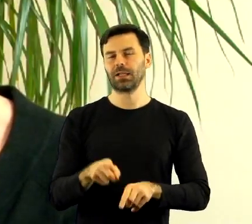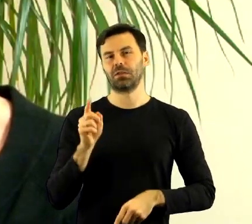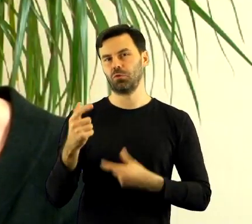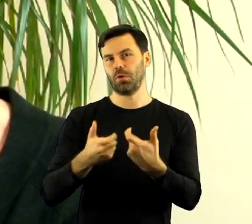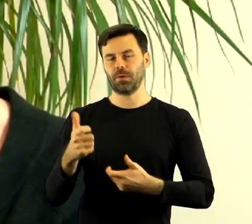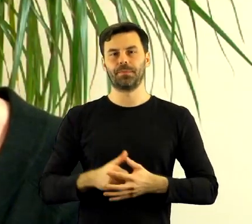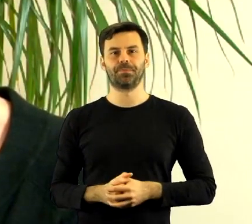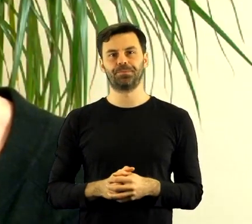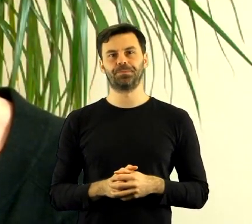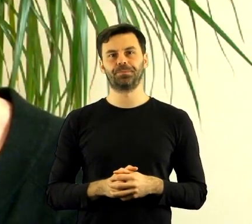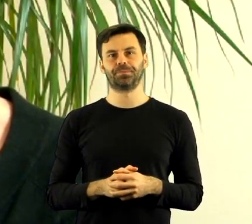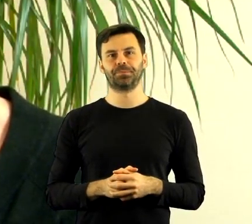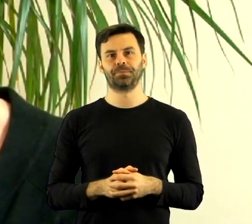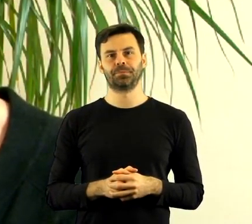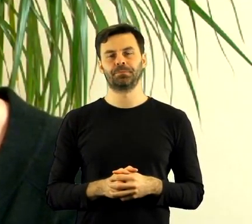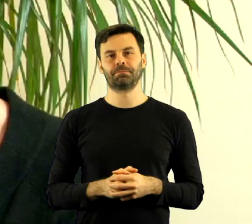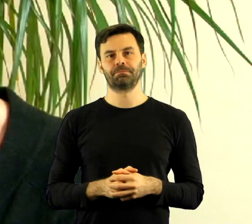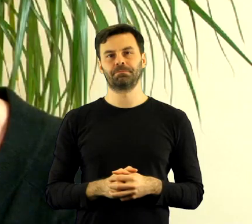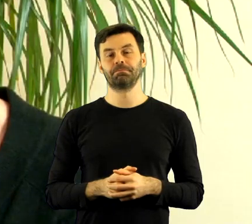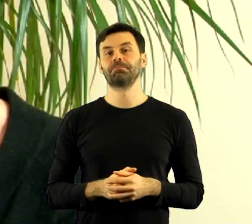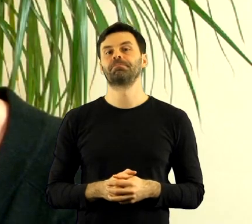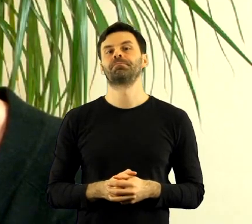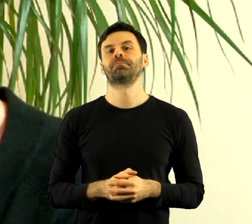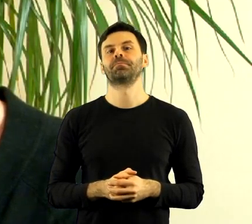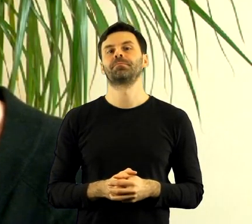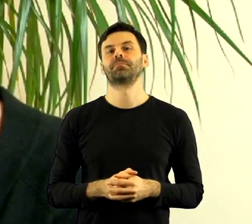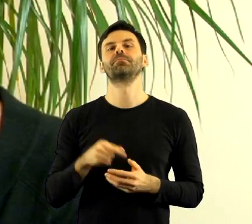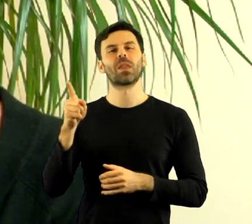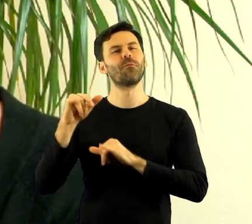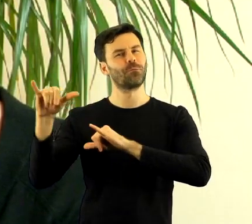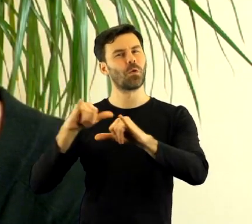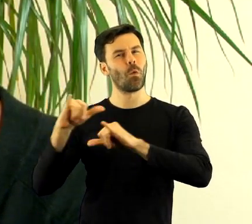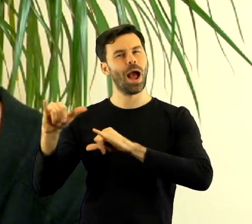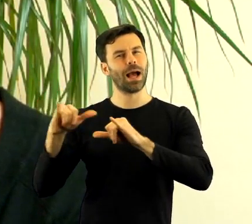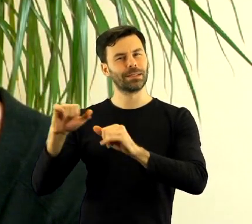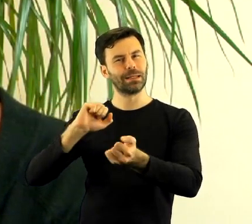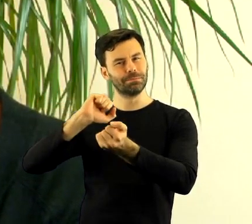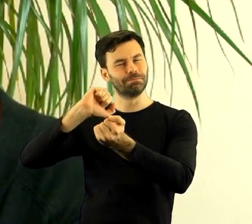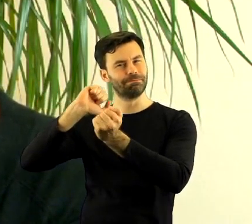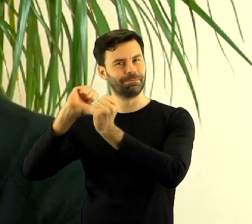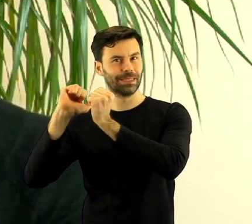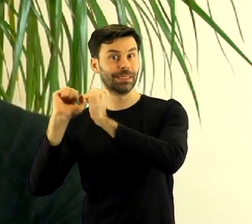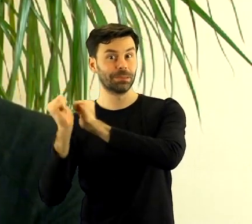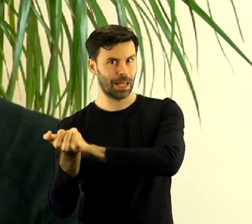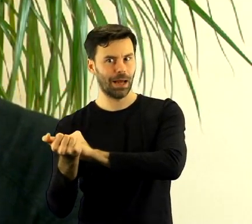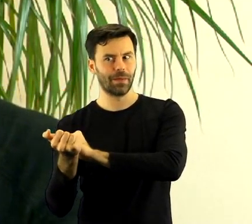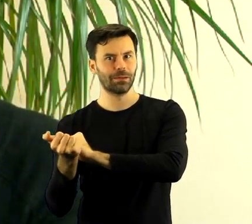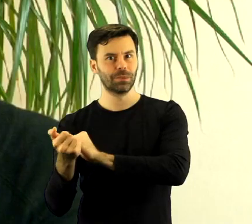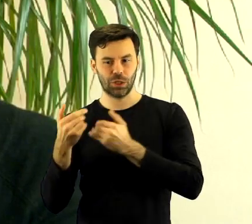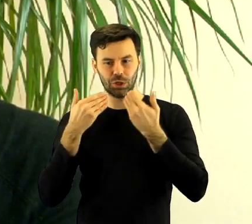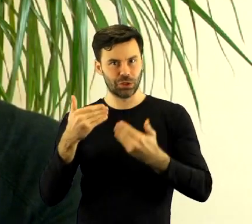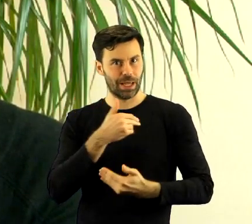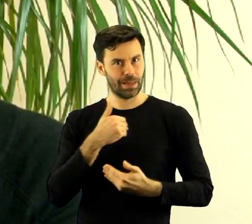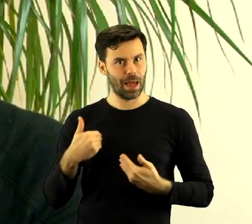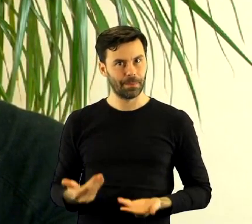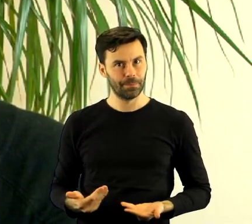ponieważ w międzyczasie może troszeczkę i z naszym udziałem zmieniła się władza, ponieważ optyka, że tak powiem mieszkańców